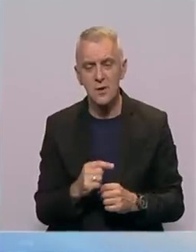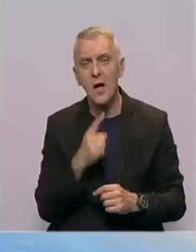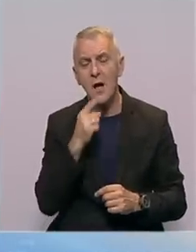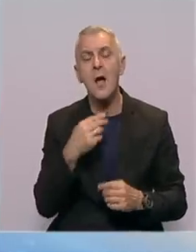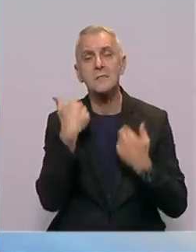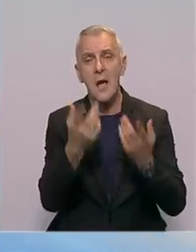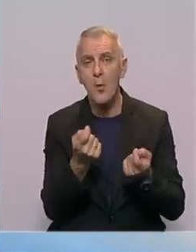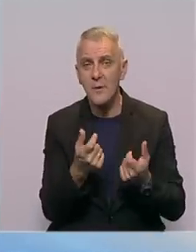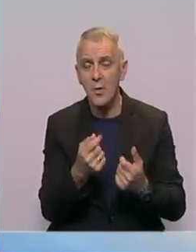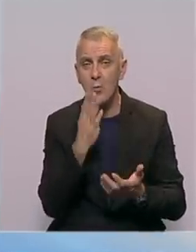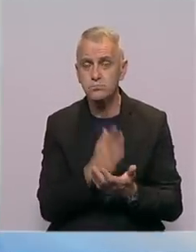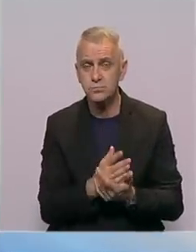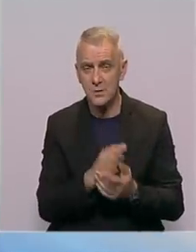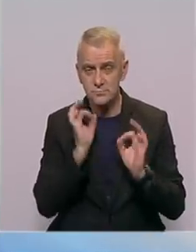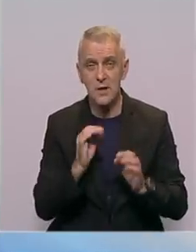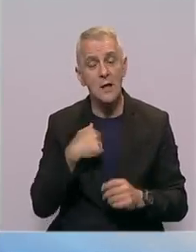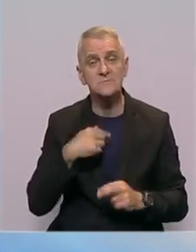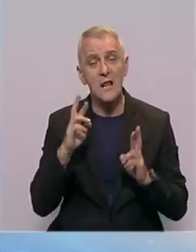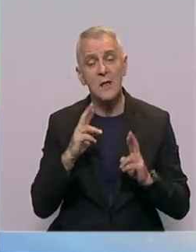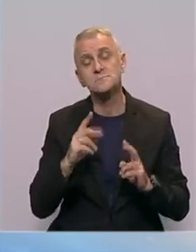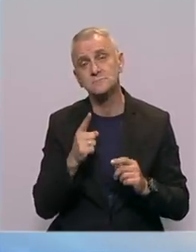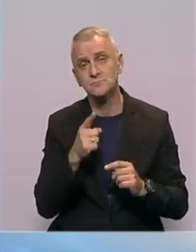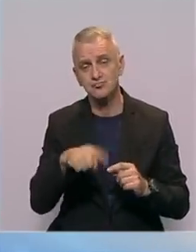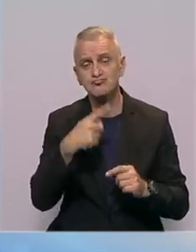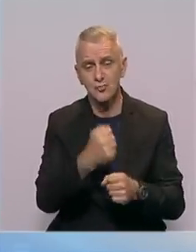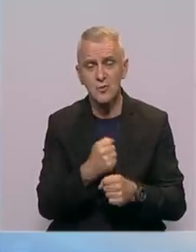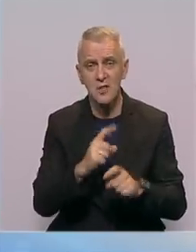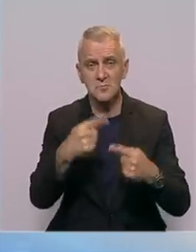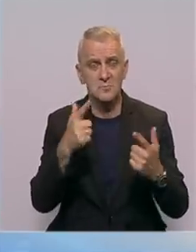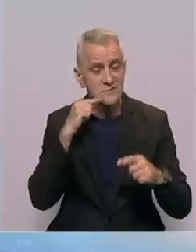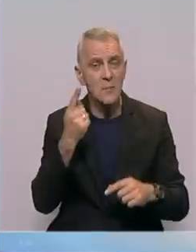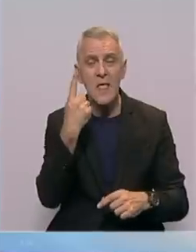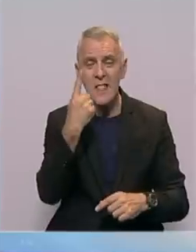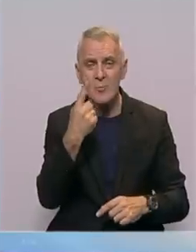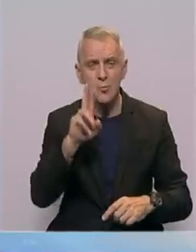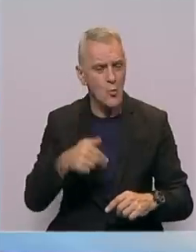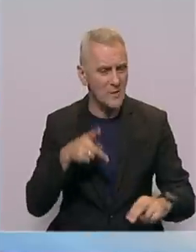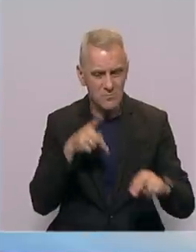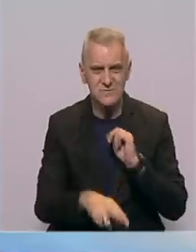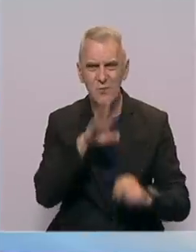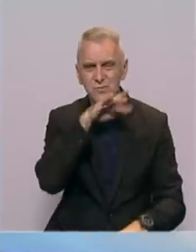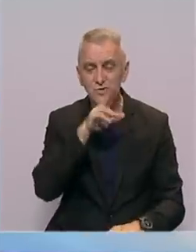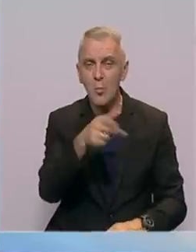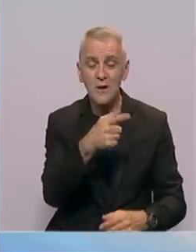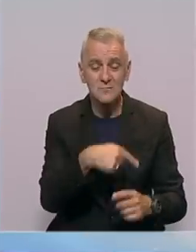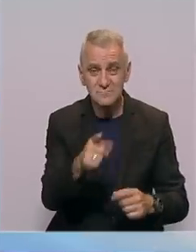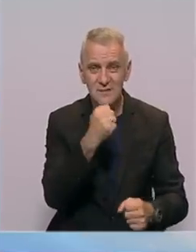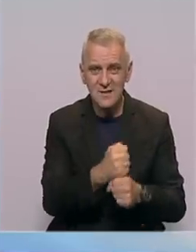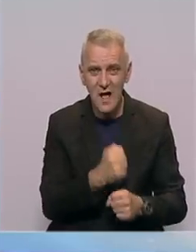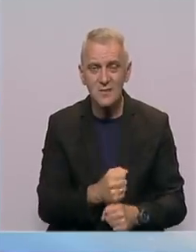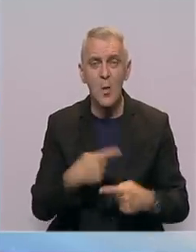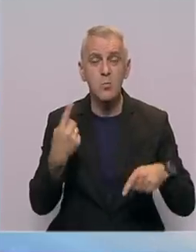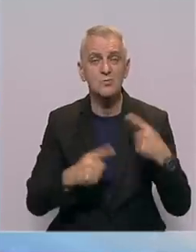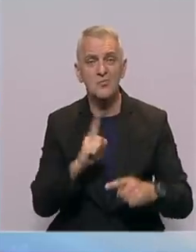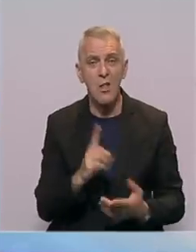konstruktivan i nadam se da će to uraditi u narednih nekoliko sedmica. Jednom moramo prestati pričati i početi raditi. Političari u BiH ne doprinose,